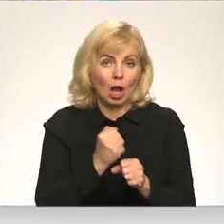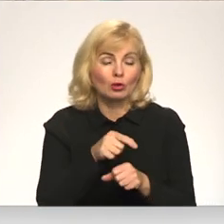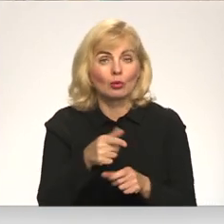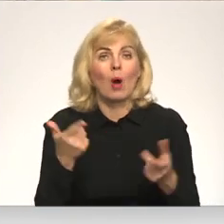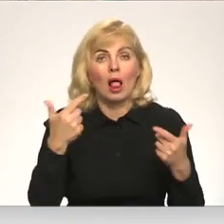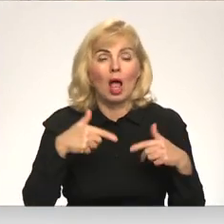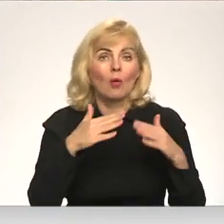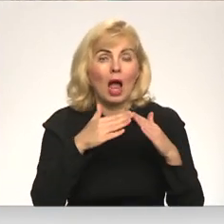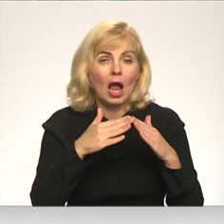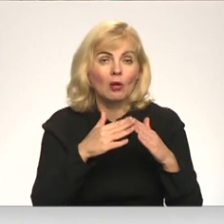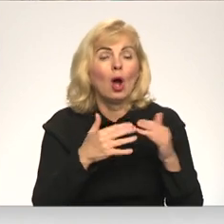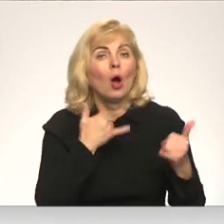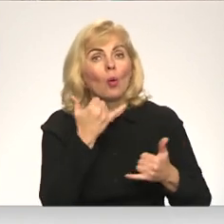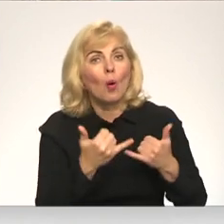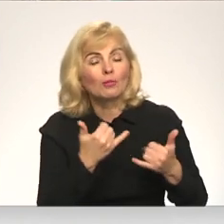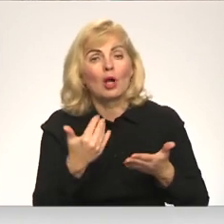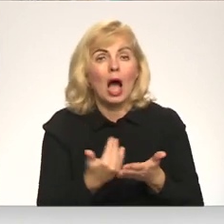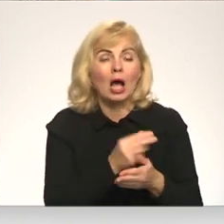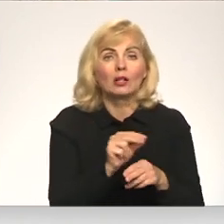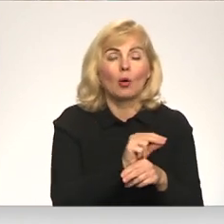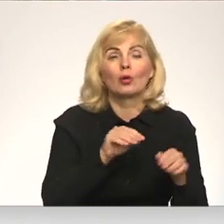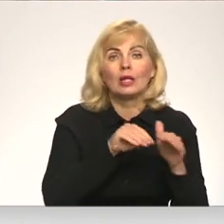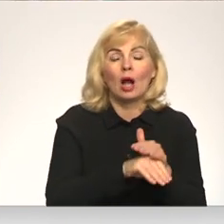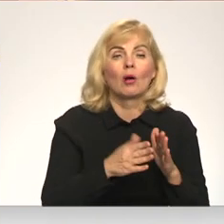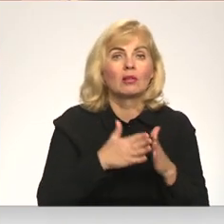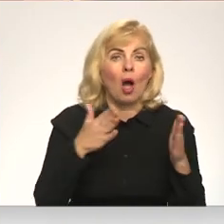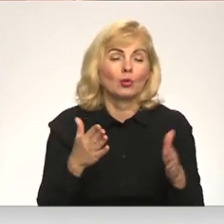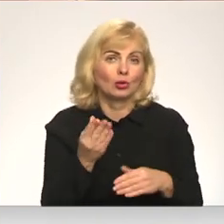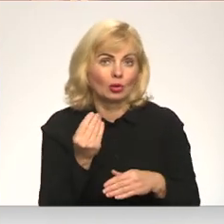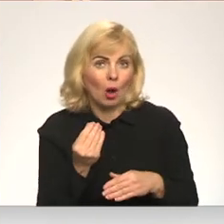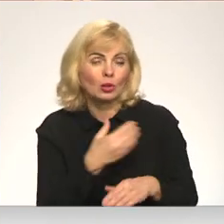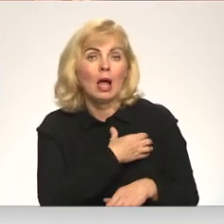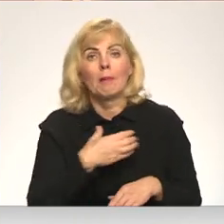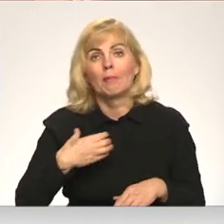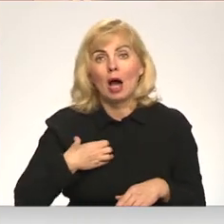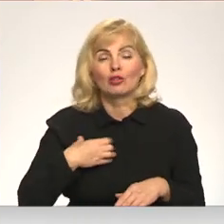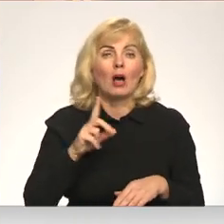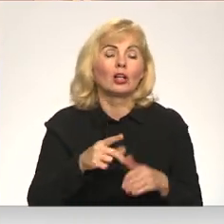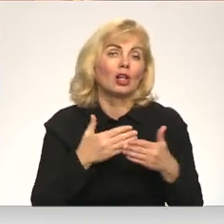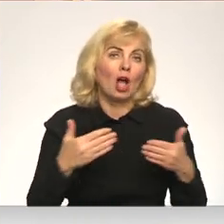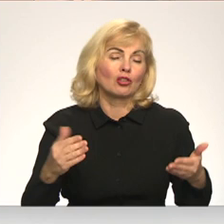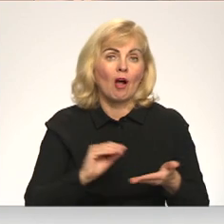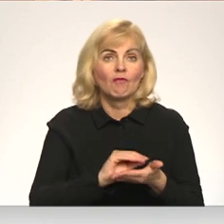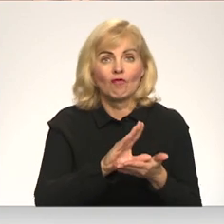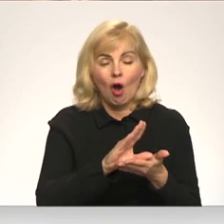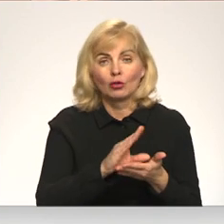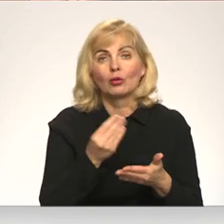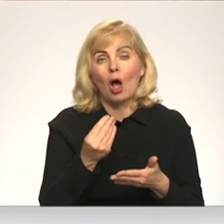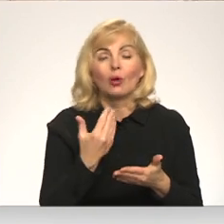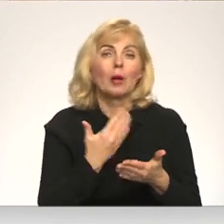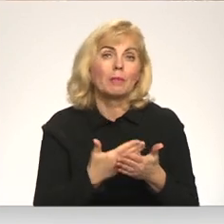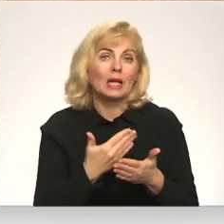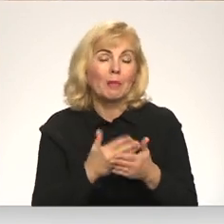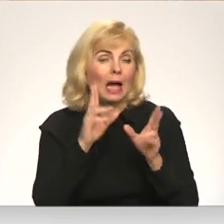laikā ēka uzturēšanā un atjaunošanā ieguldīts daudz līdzekļu – gan pašvaldības, gan dažādu fondu naudas. Tā piemēram